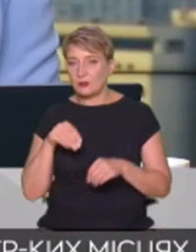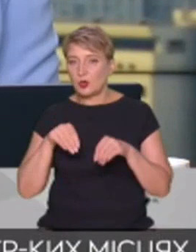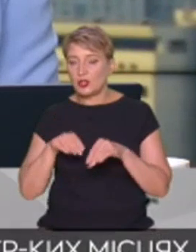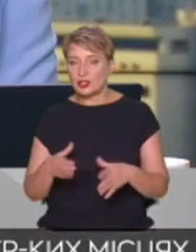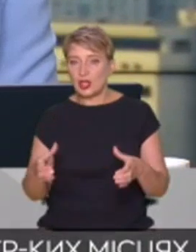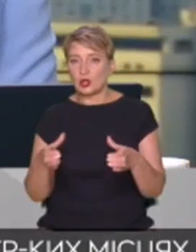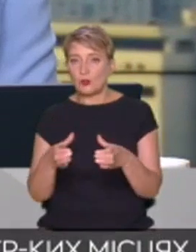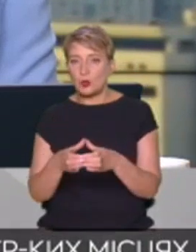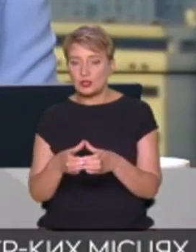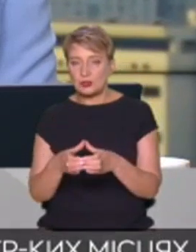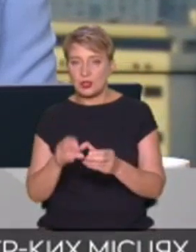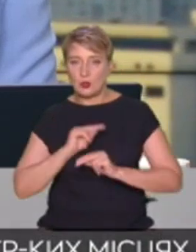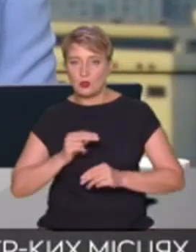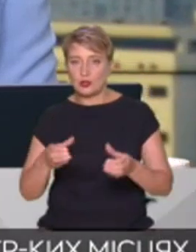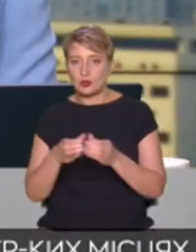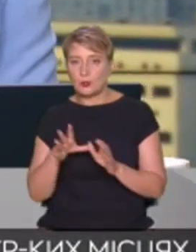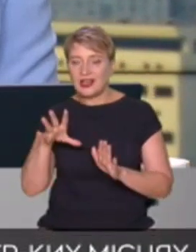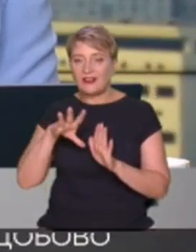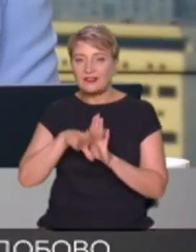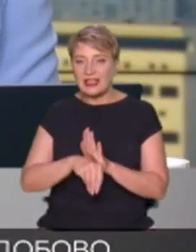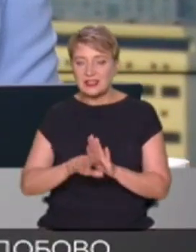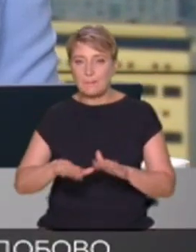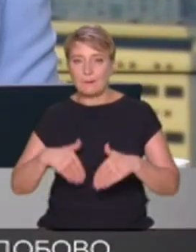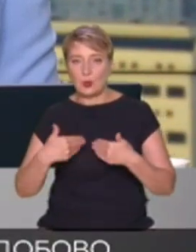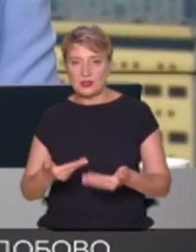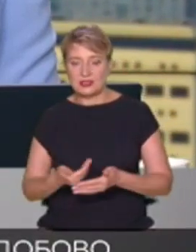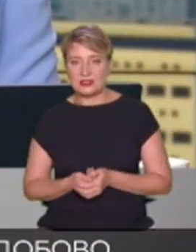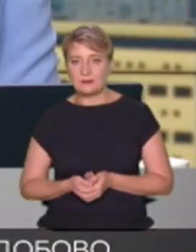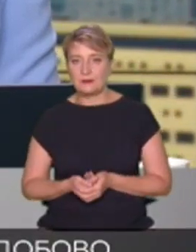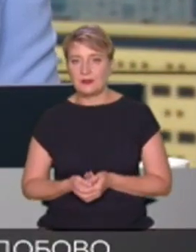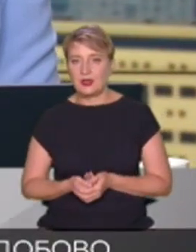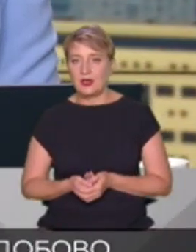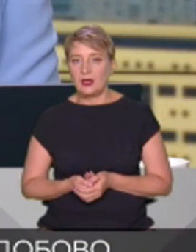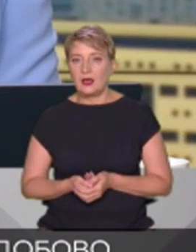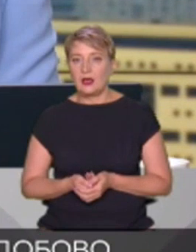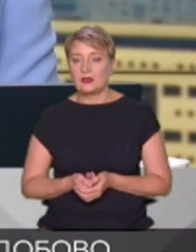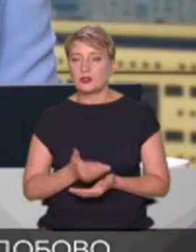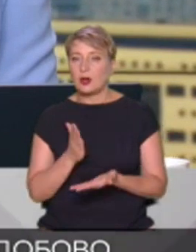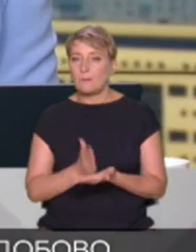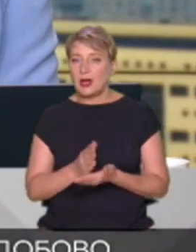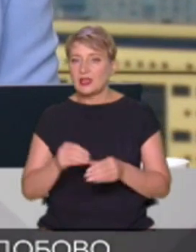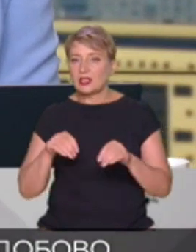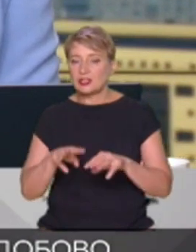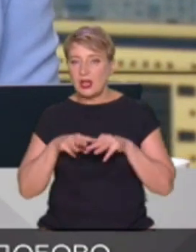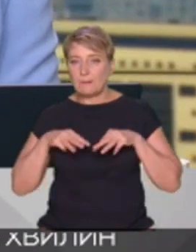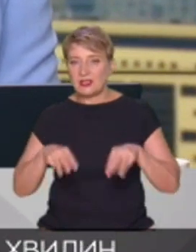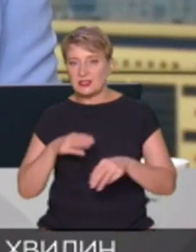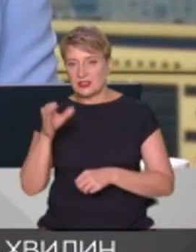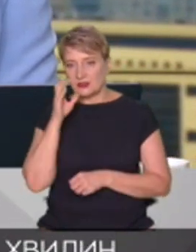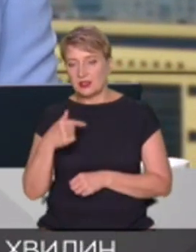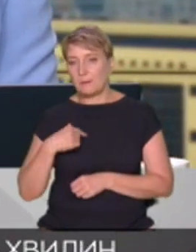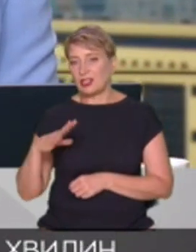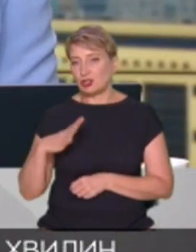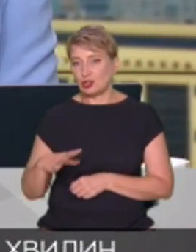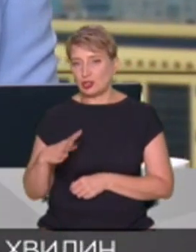внесла свої пропозиції, але ще має бути рішення Міністерства освіти, і тут ми чекаємо,